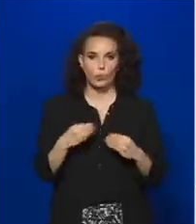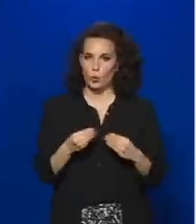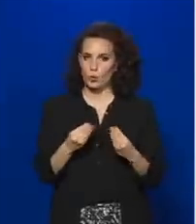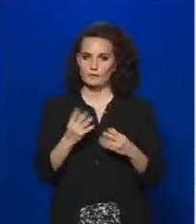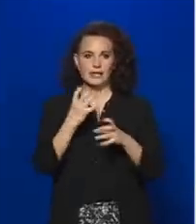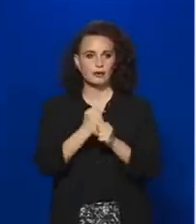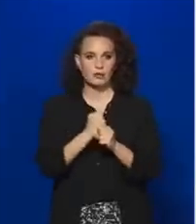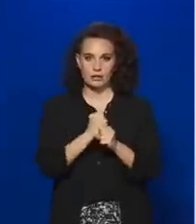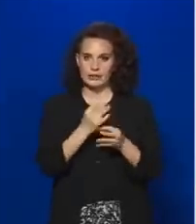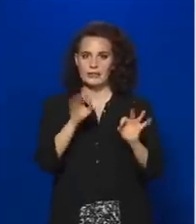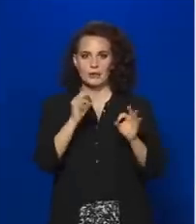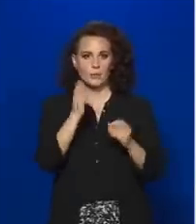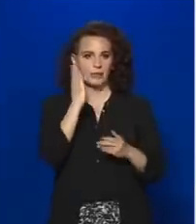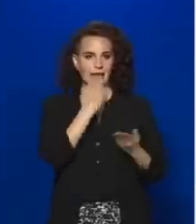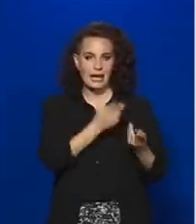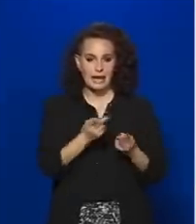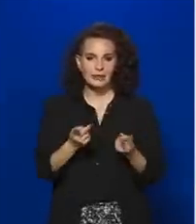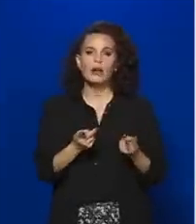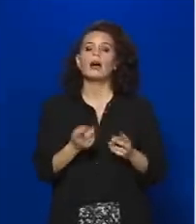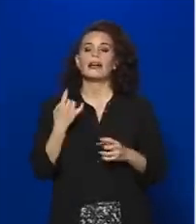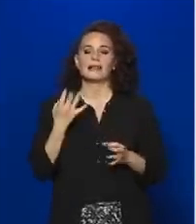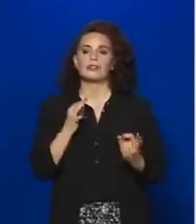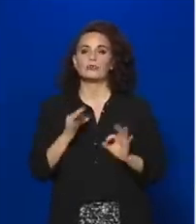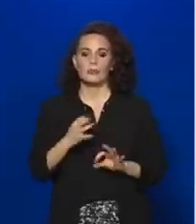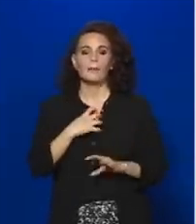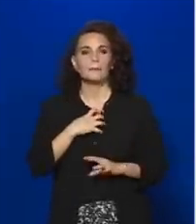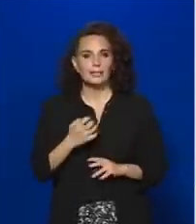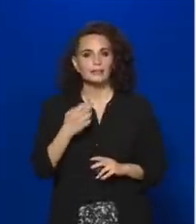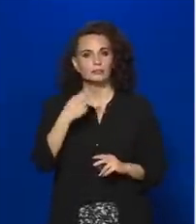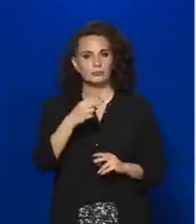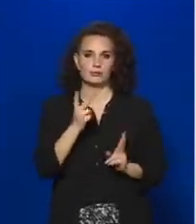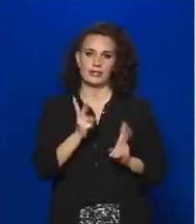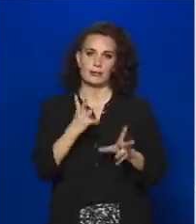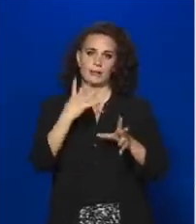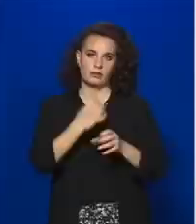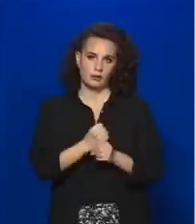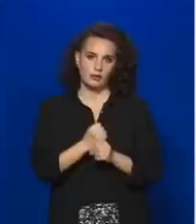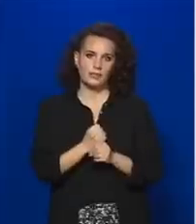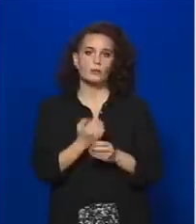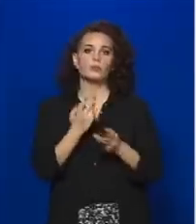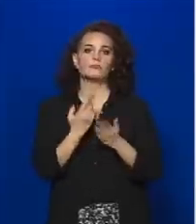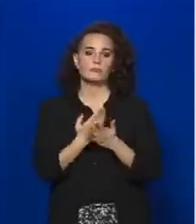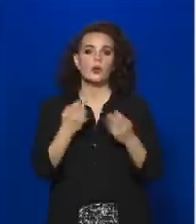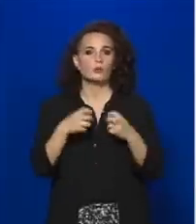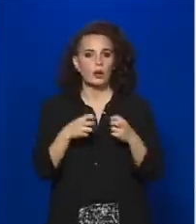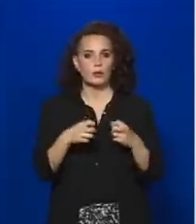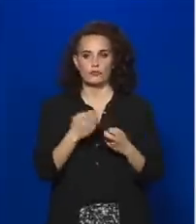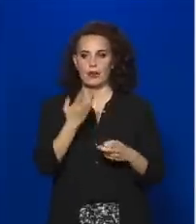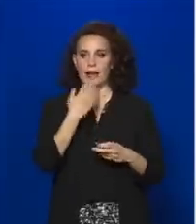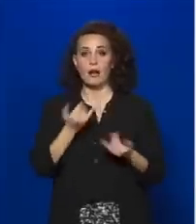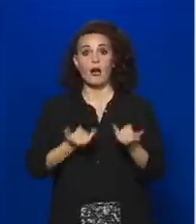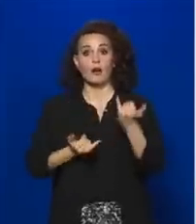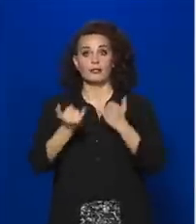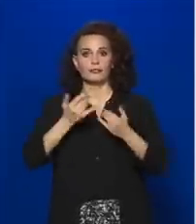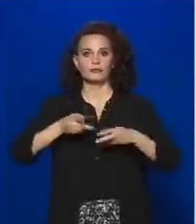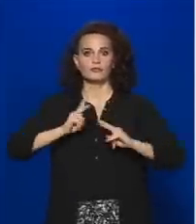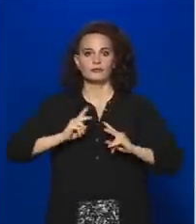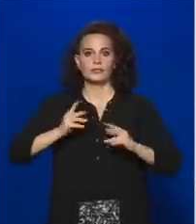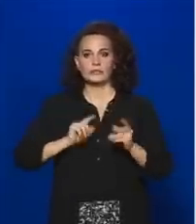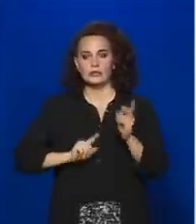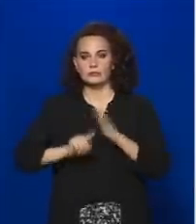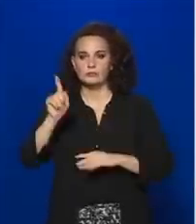az egészségügyben mindenképpen fen kell tartani, amelyek ezt a rugalmasságot, az azonnali intézkedés lehetőségét azt